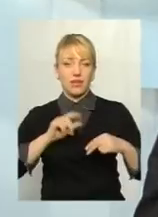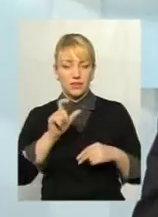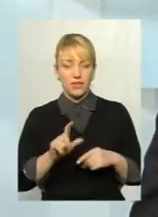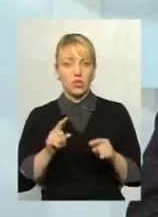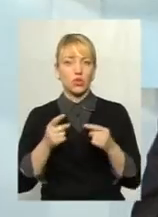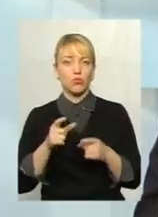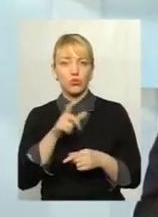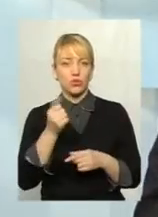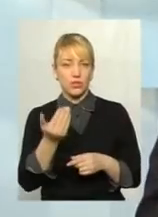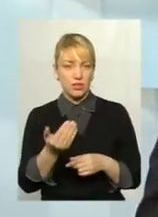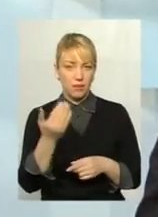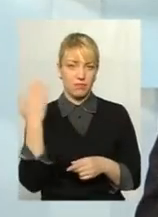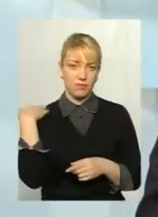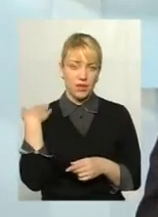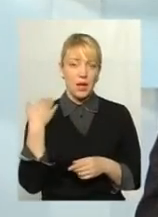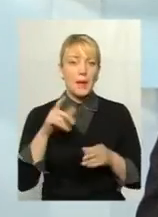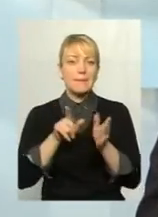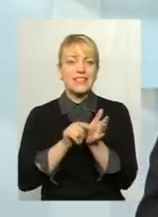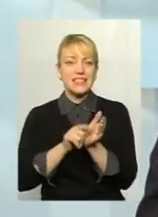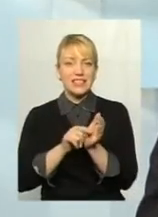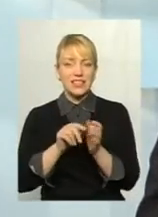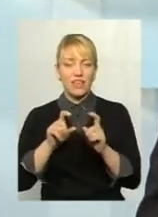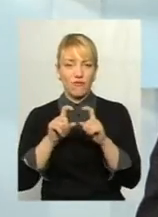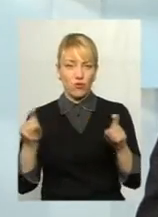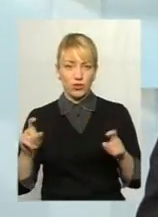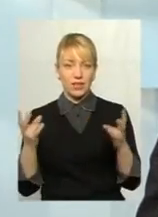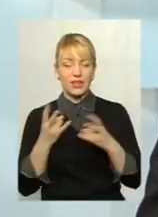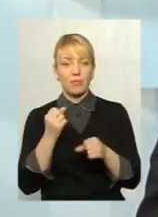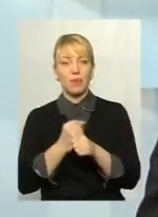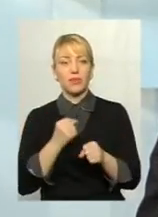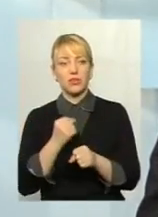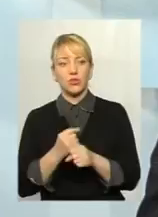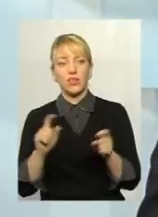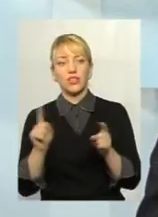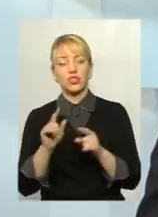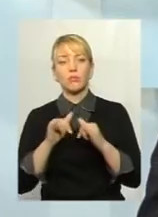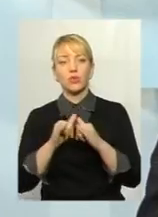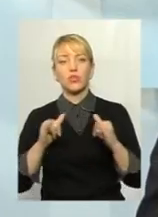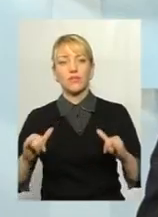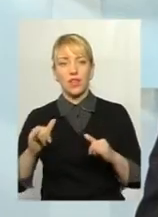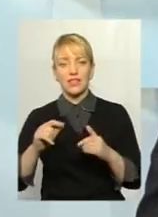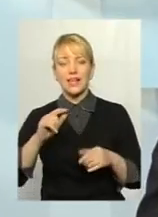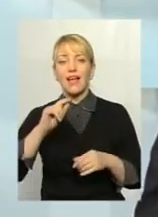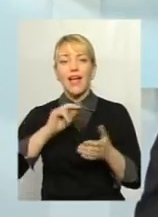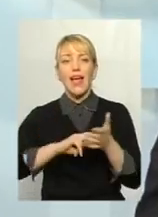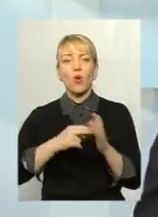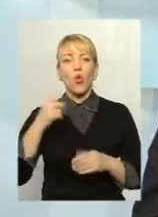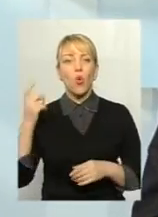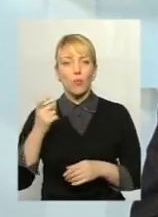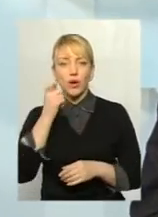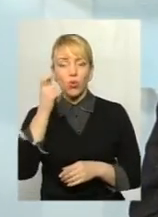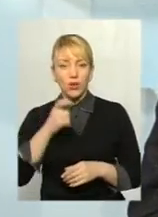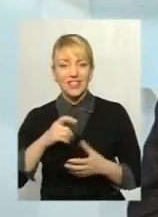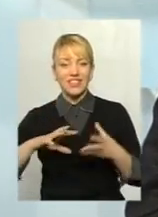за ним і пенсійний і так далі. Тому треба працювати над тим, щоб розвивалася економіка України в цілому, реальний сектор. А для